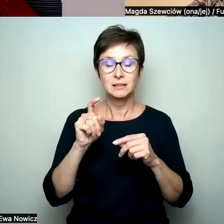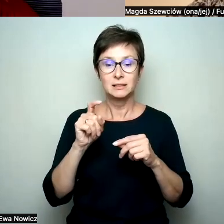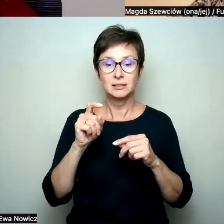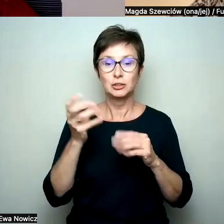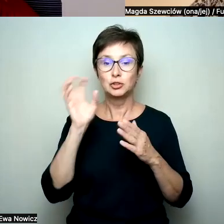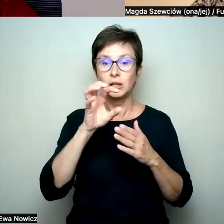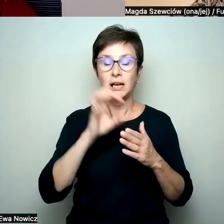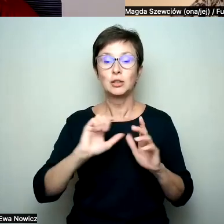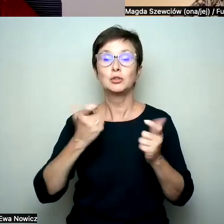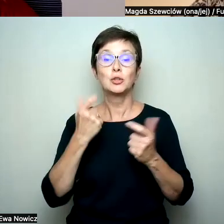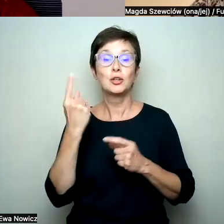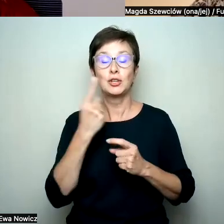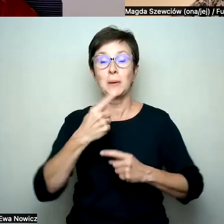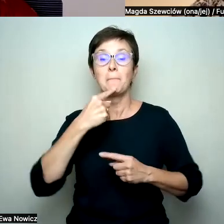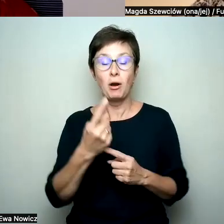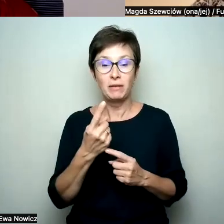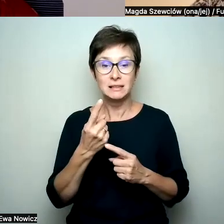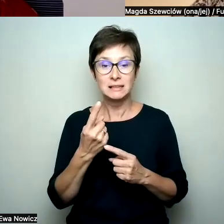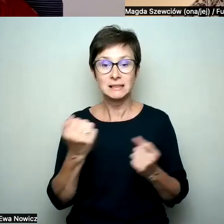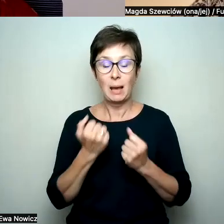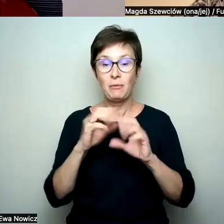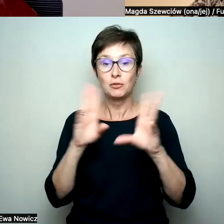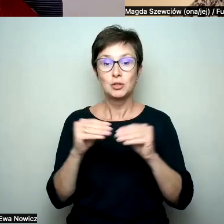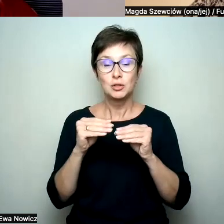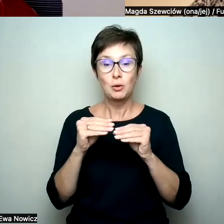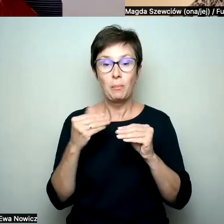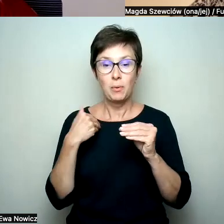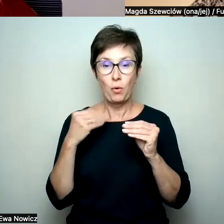powiedzieć, żeby było formalności zadość.